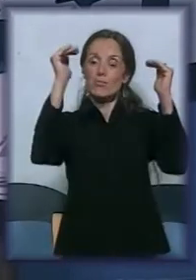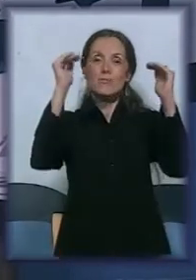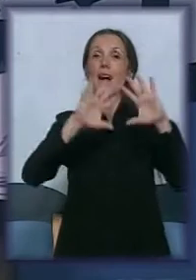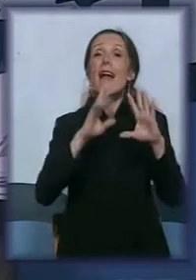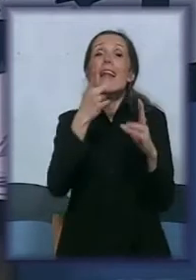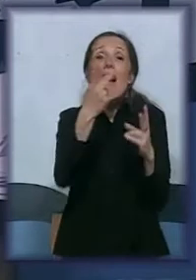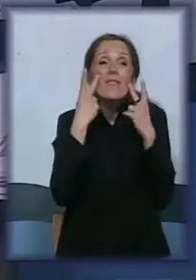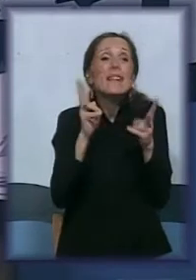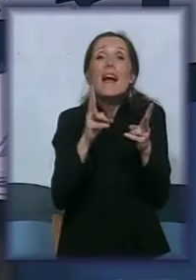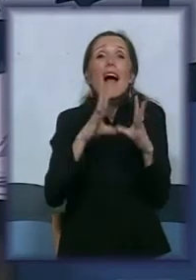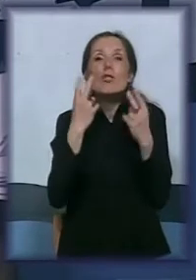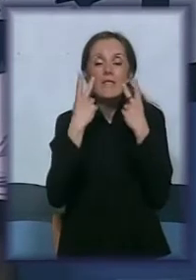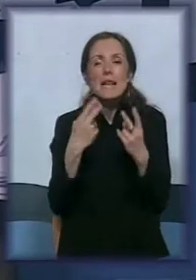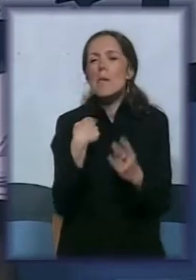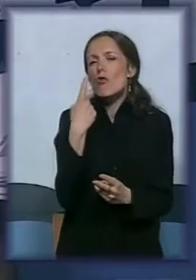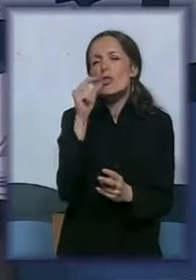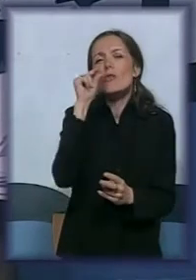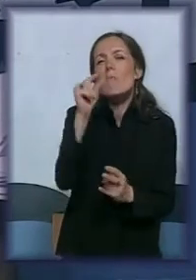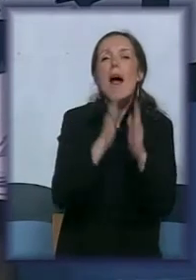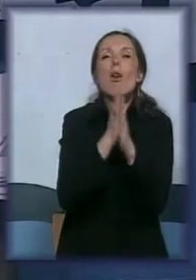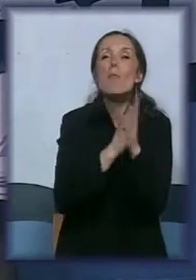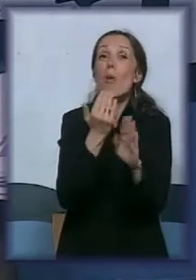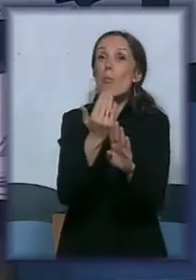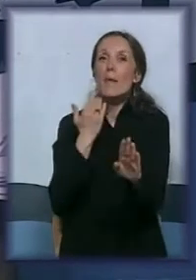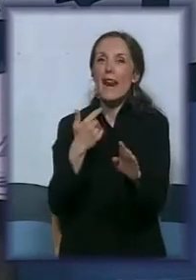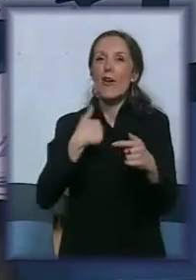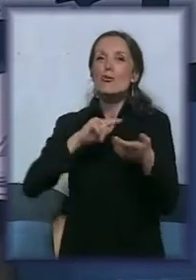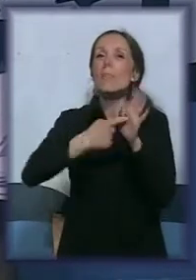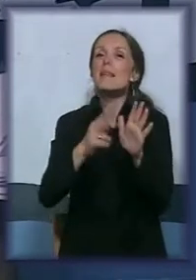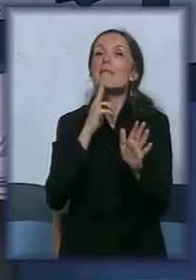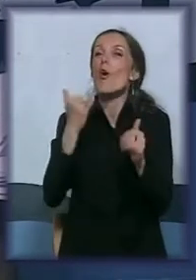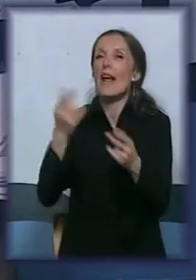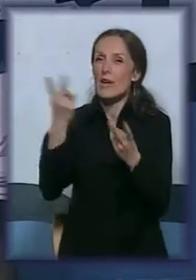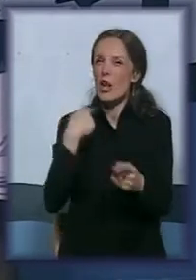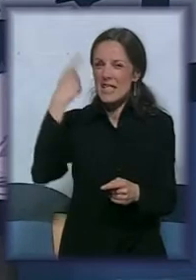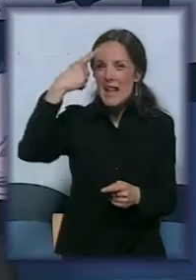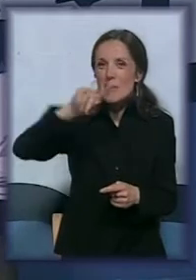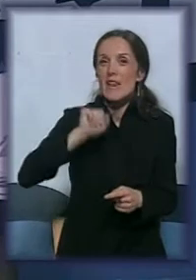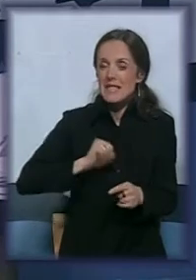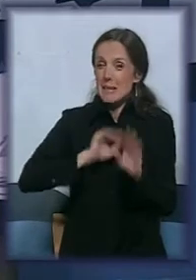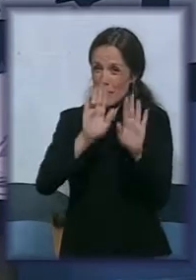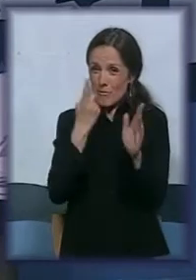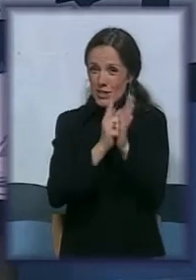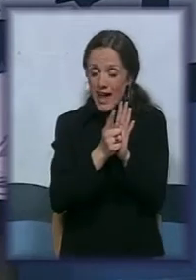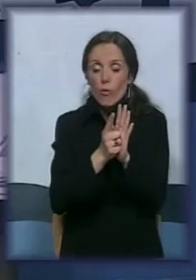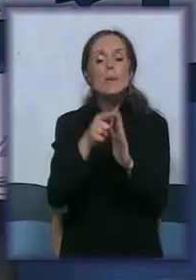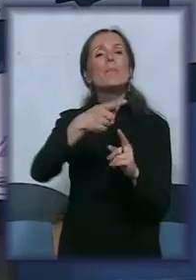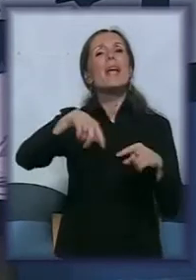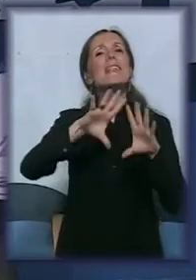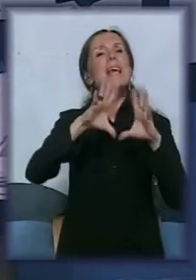samo još jednu malu obicu, priliku što predstavim današnje gosta, znam da ste nestrpljivi, a to je i za sve organizacije